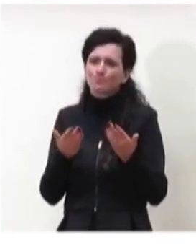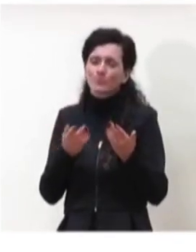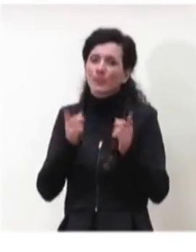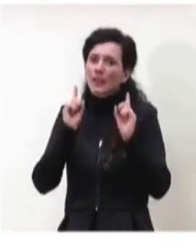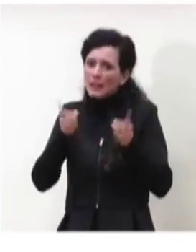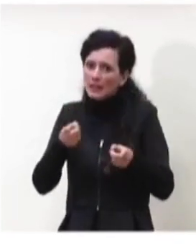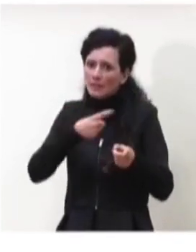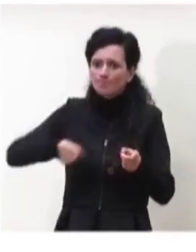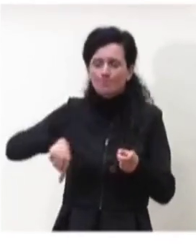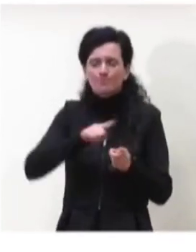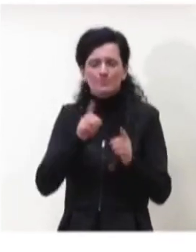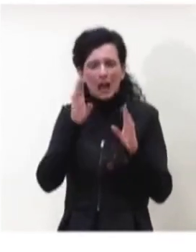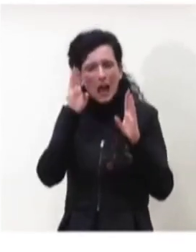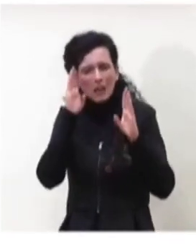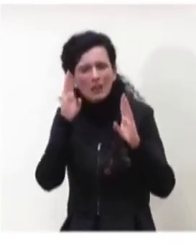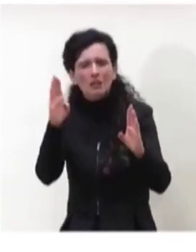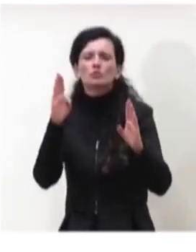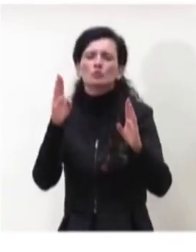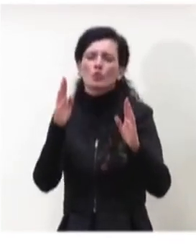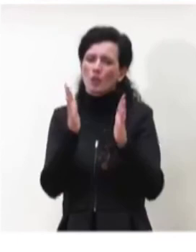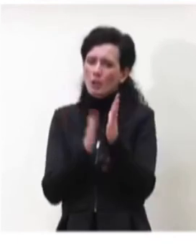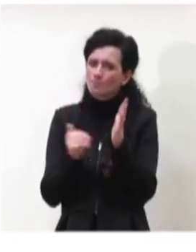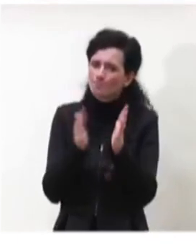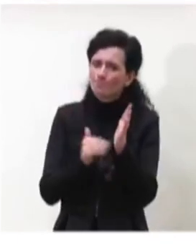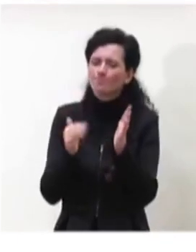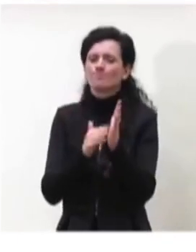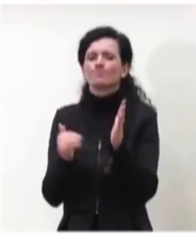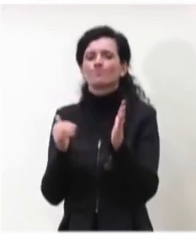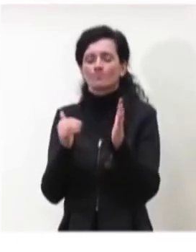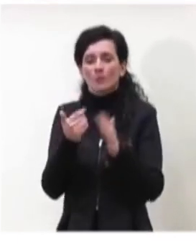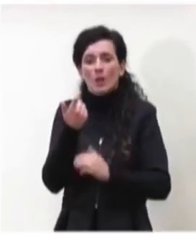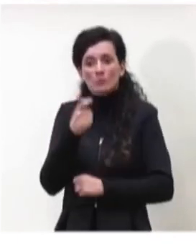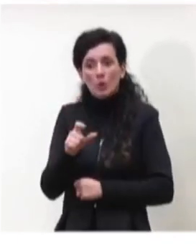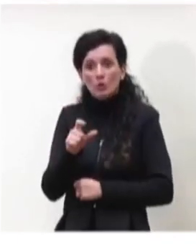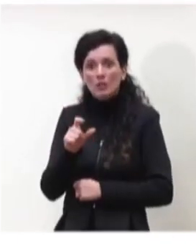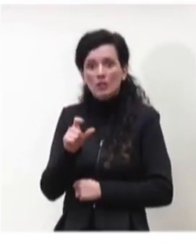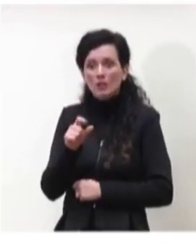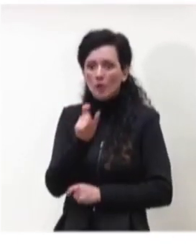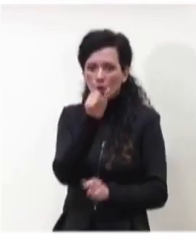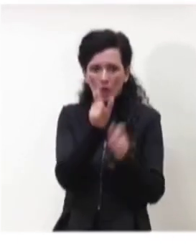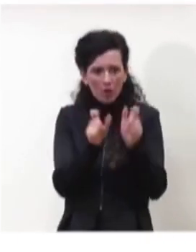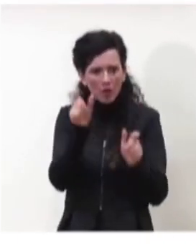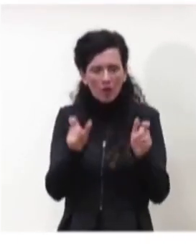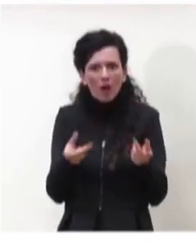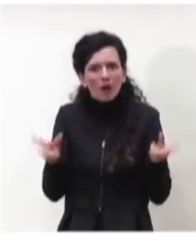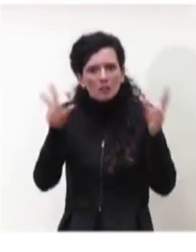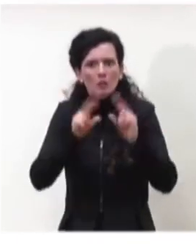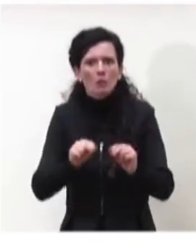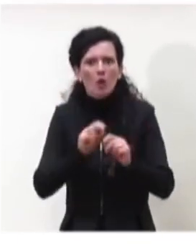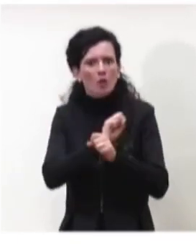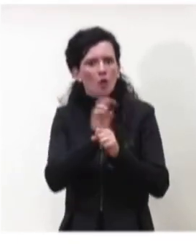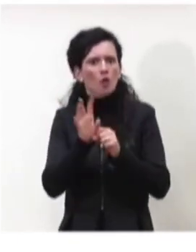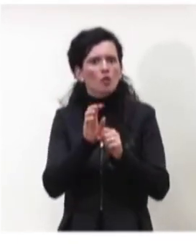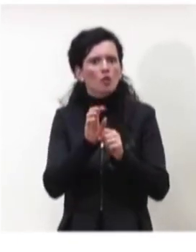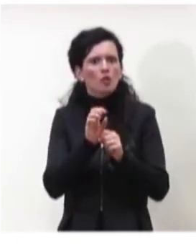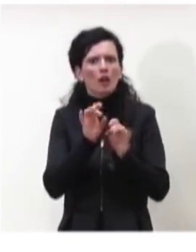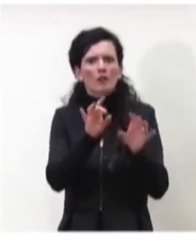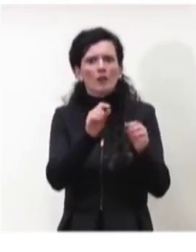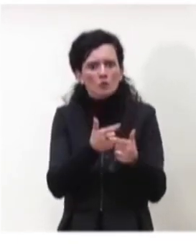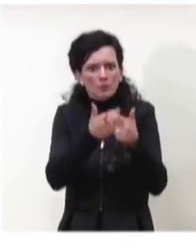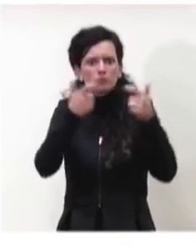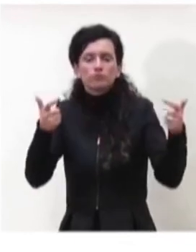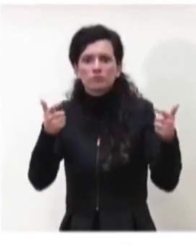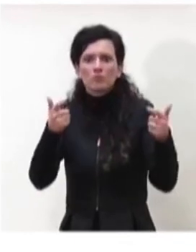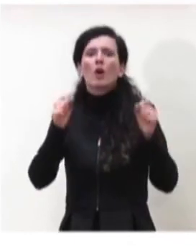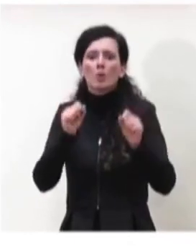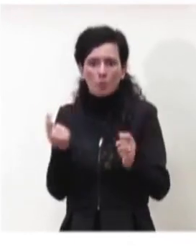cauti perché la ripartenza di nuovi casi può portare in un arco di tempo abbastanza